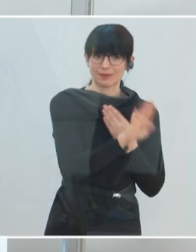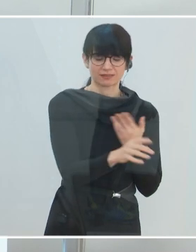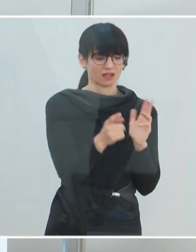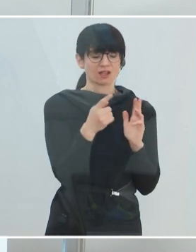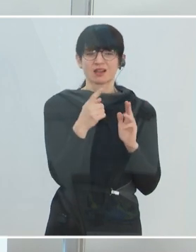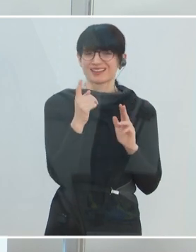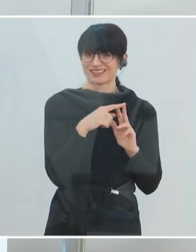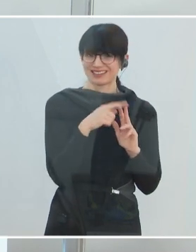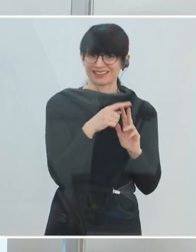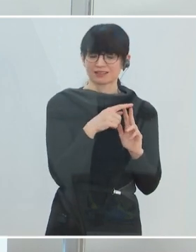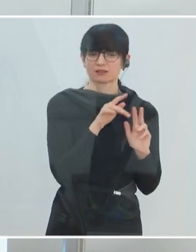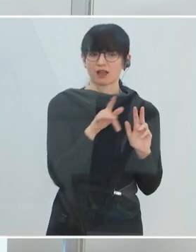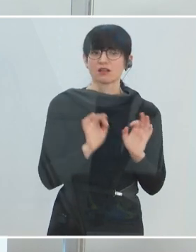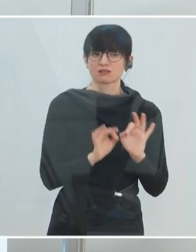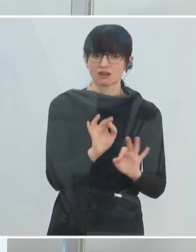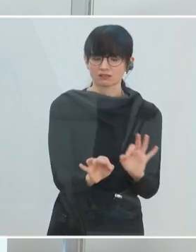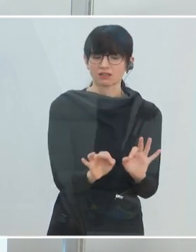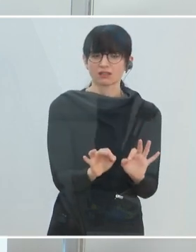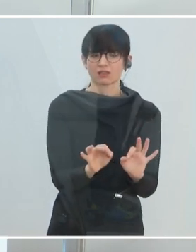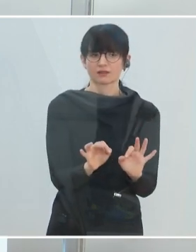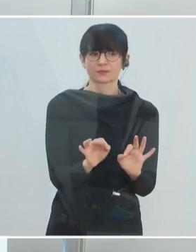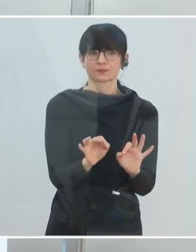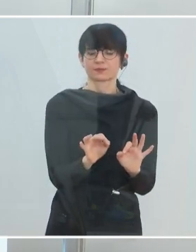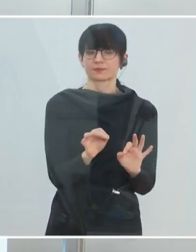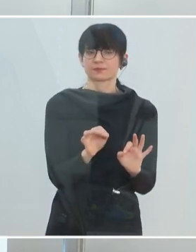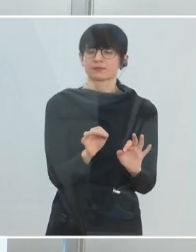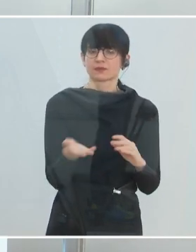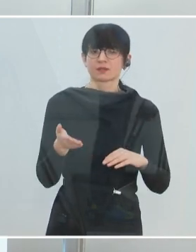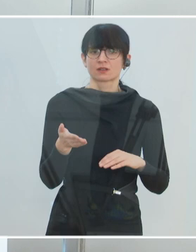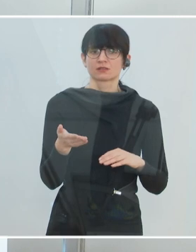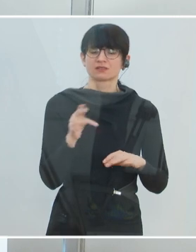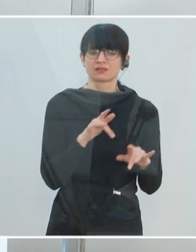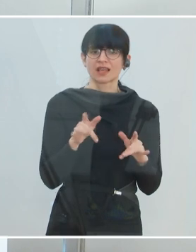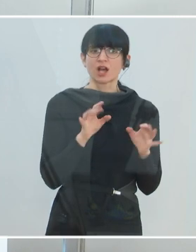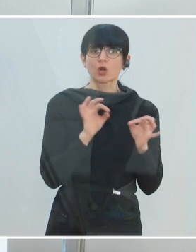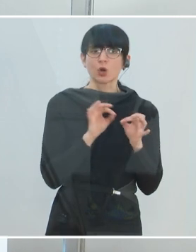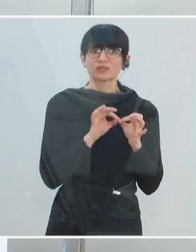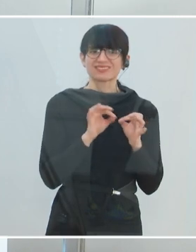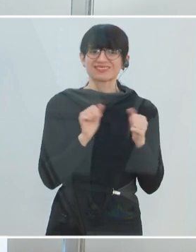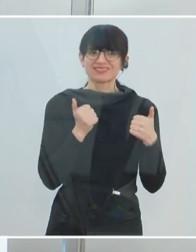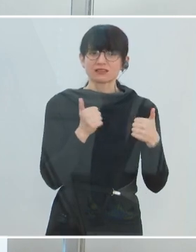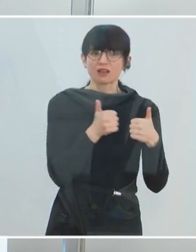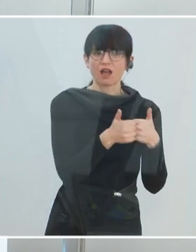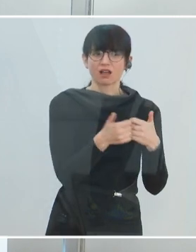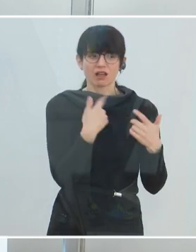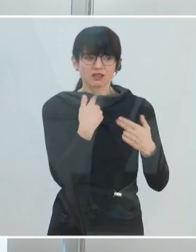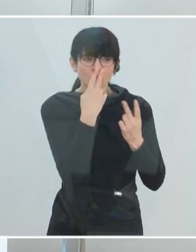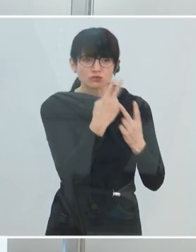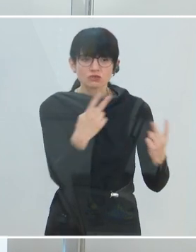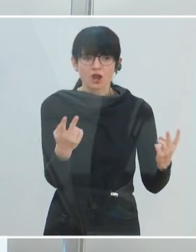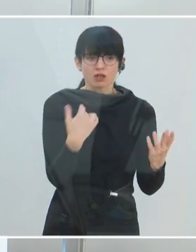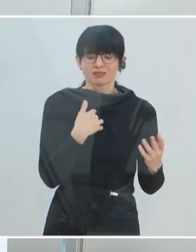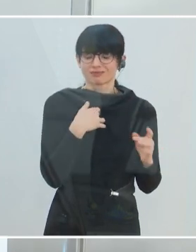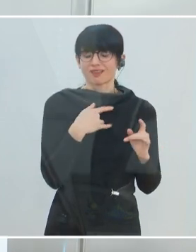Punkt dieser Strategie ist unsere Verstärkung beim Contact-Tracing, das sehr offensiv, sehr